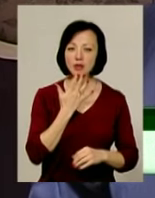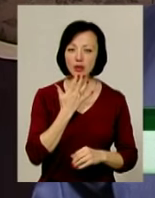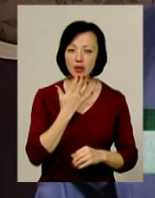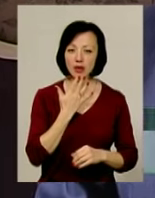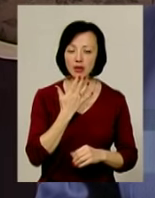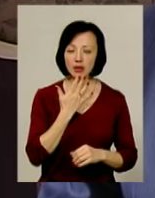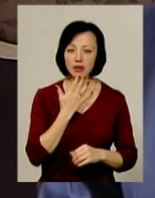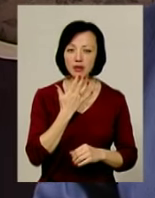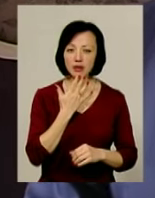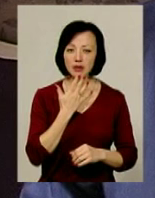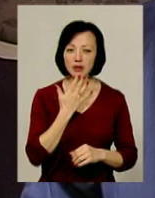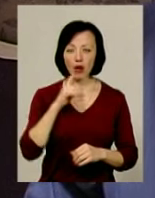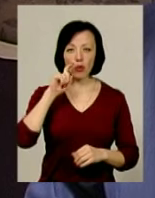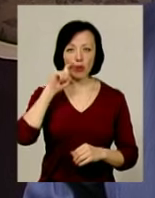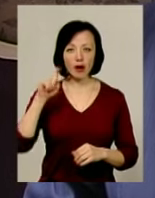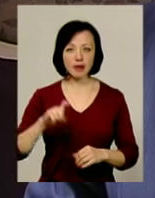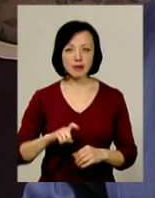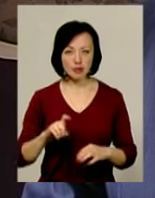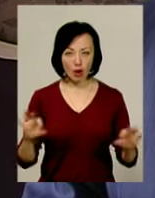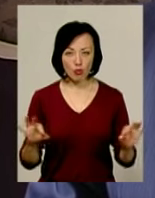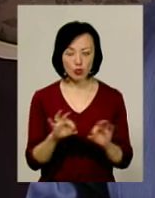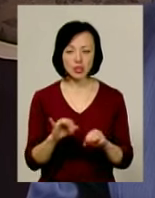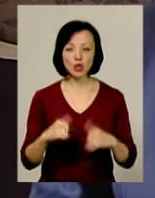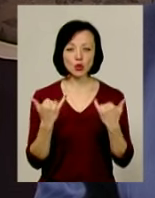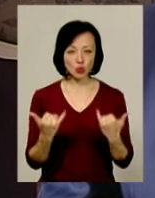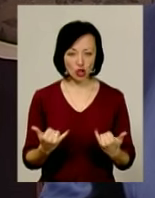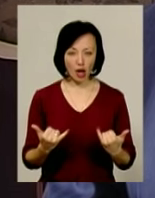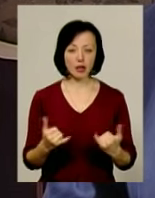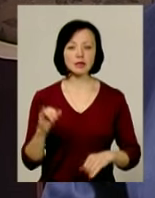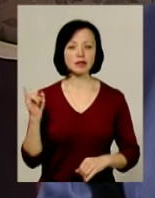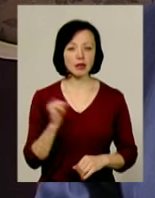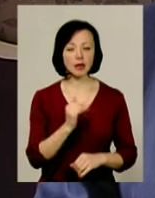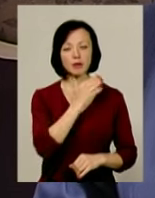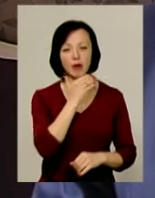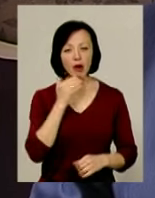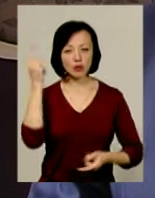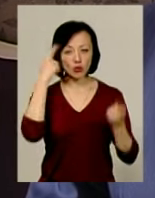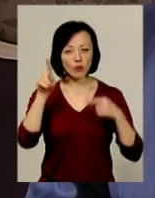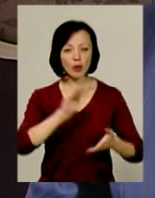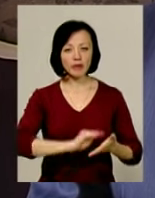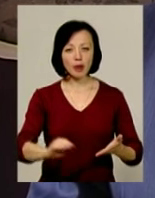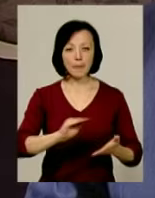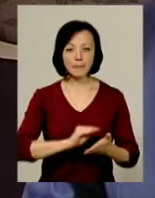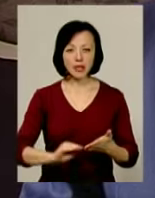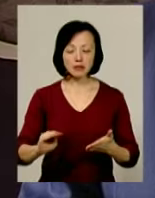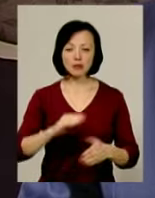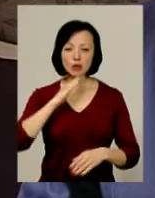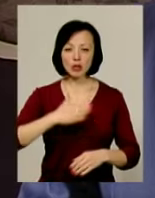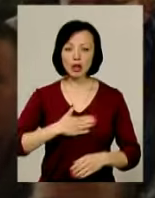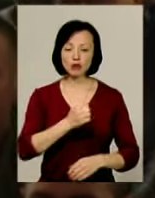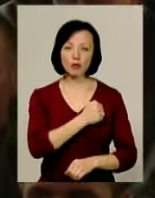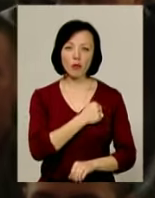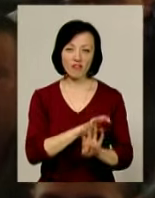українська, і сучасна. Багато творів написано і нашому